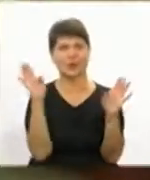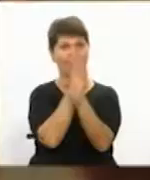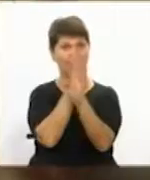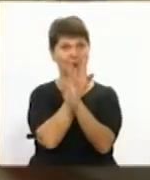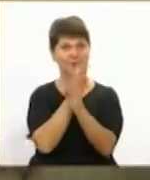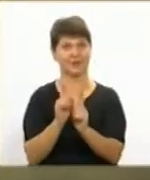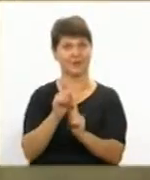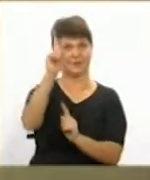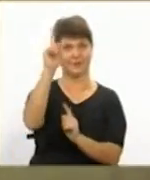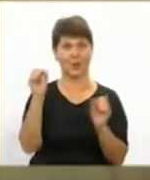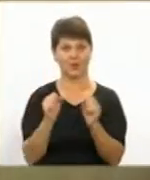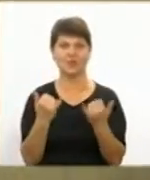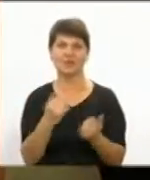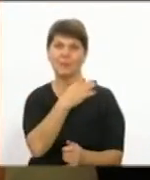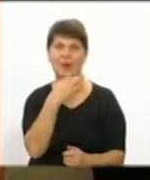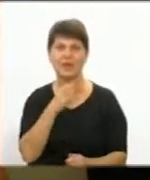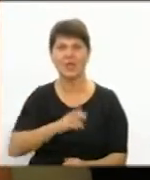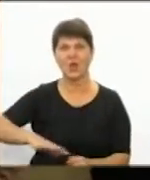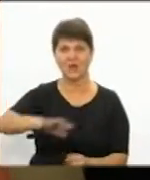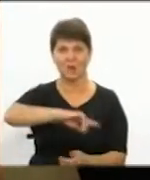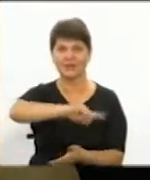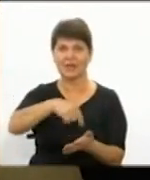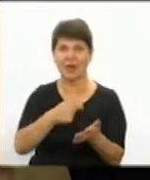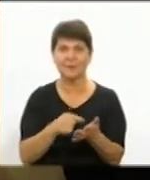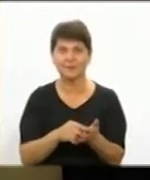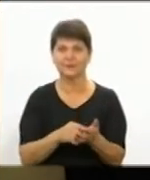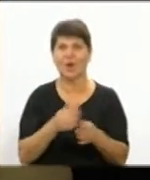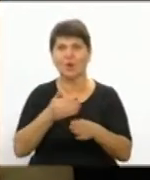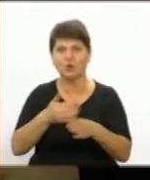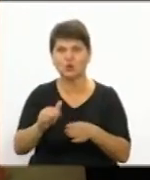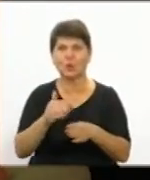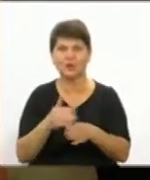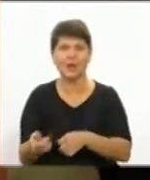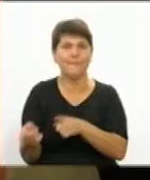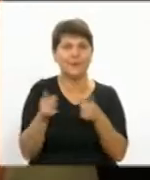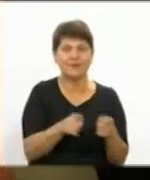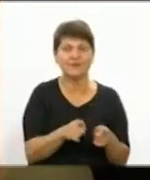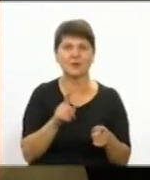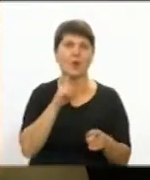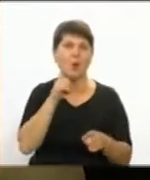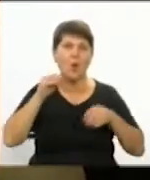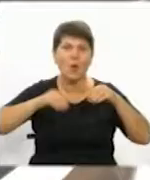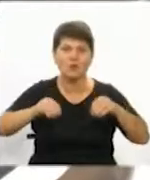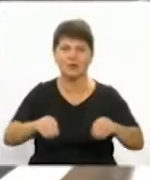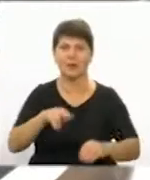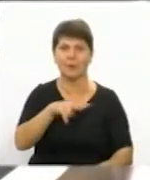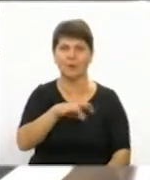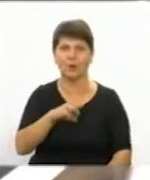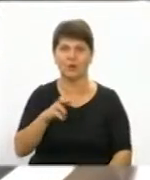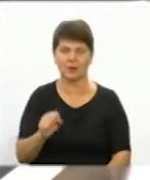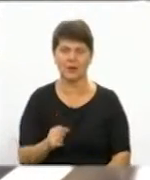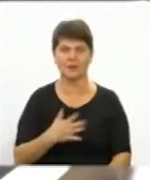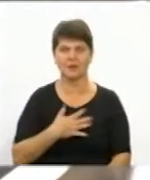холодне. І зараз багато європейських міст поступово переходять на озеленення саме платанами. Олена